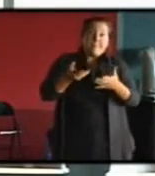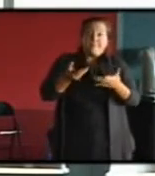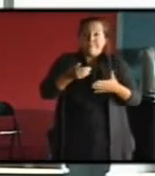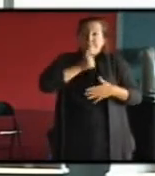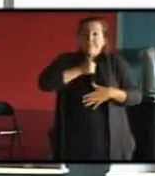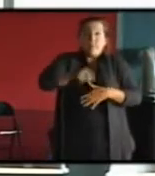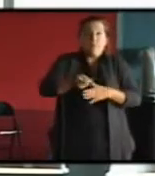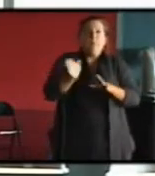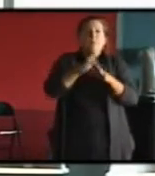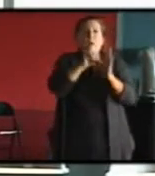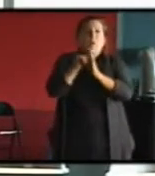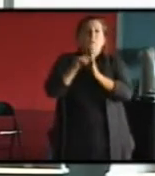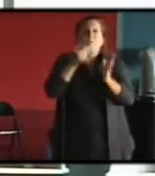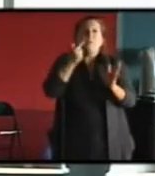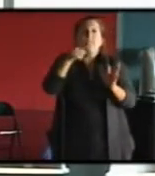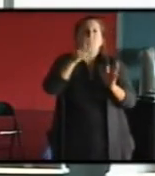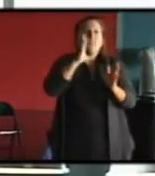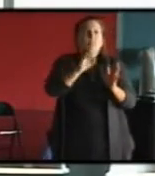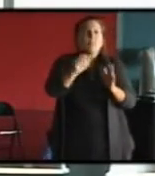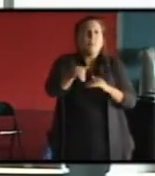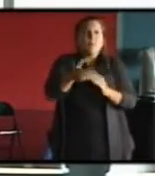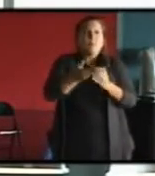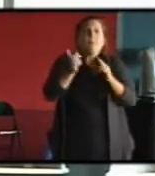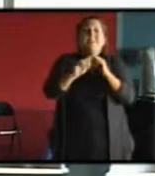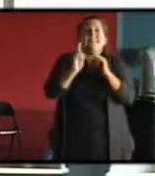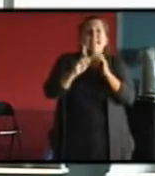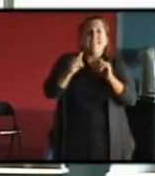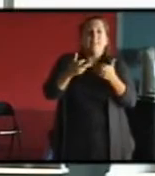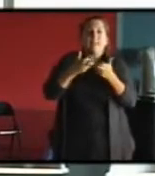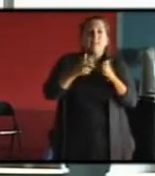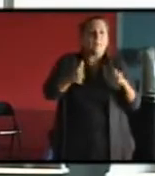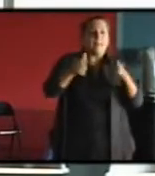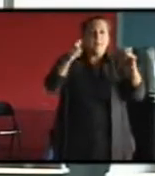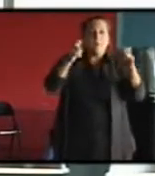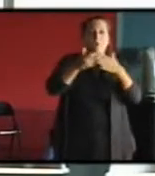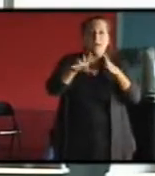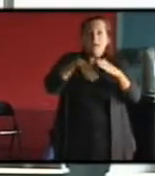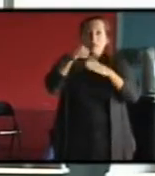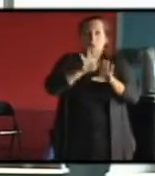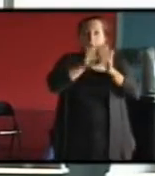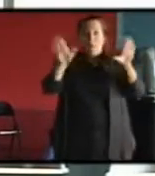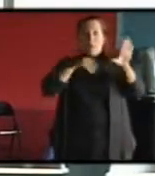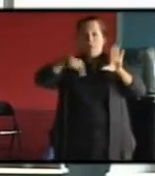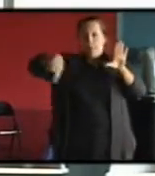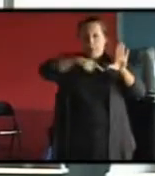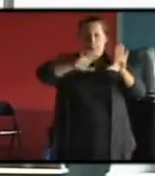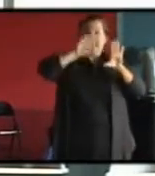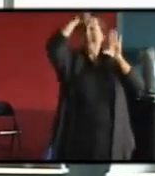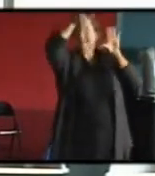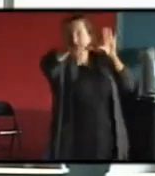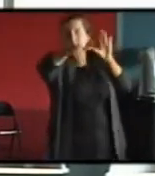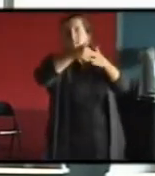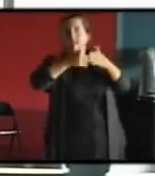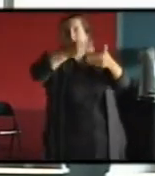à droite, mais je ne pas si on voit bien, des détails à l'inverse d'un bâtiment sur cours qui est un bâtiment au pan de bois qui est lui